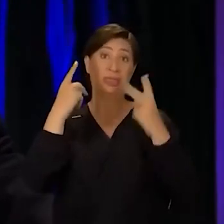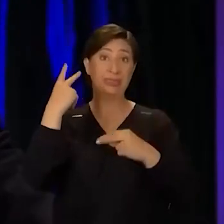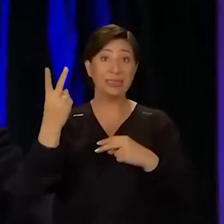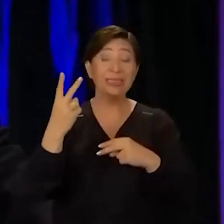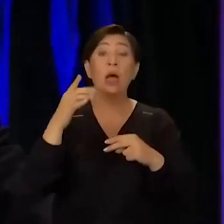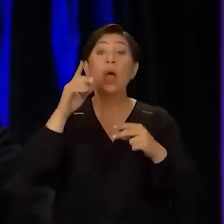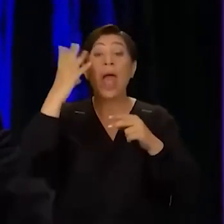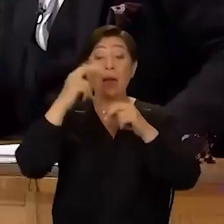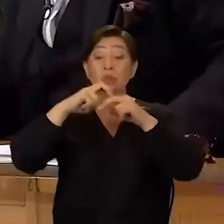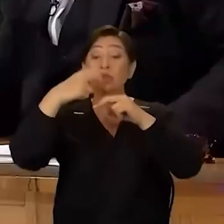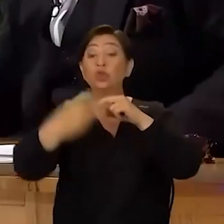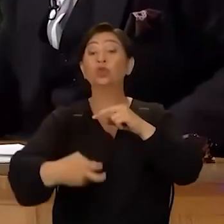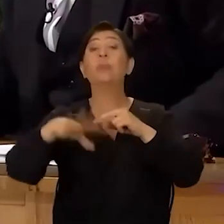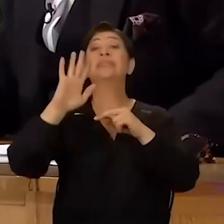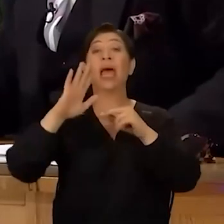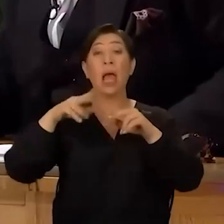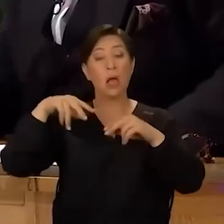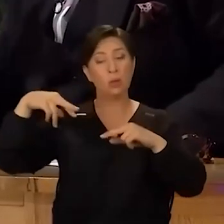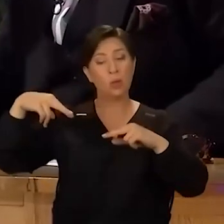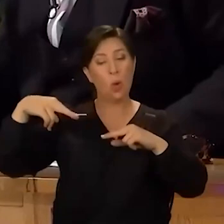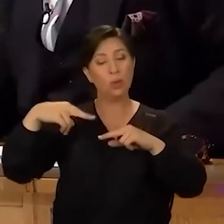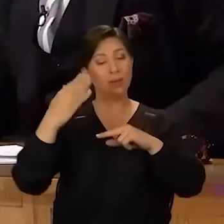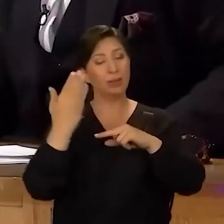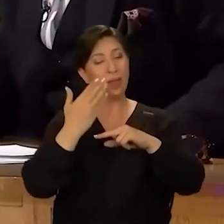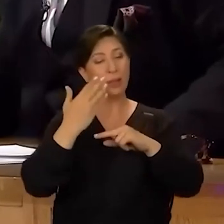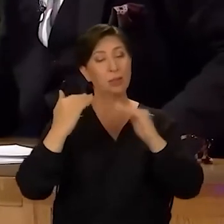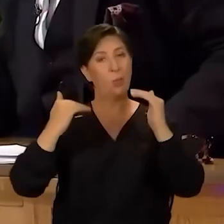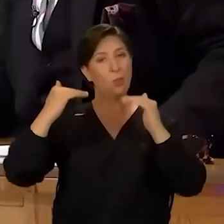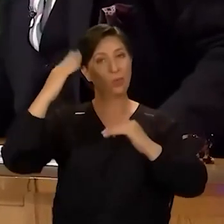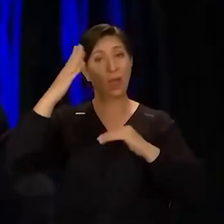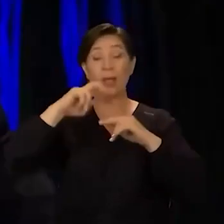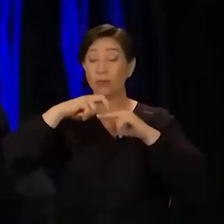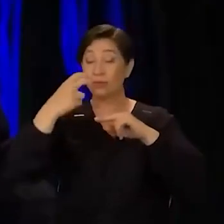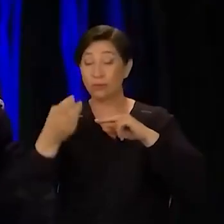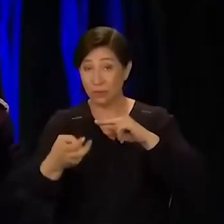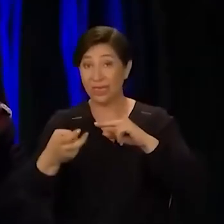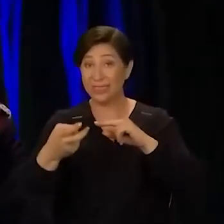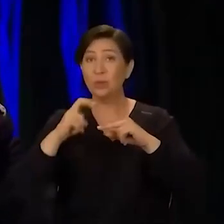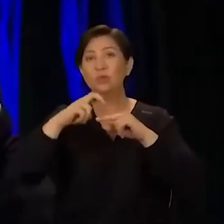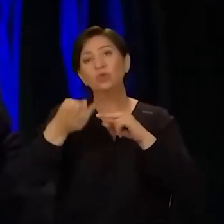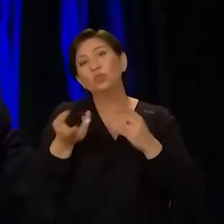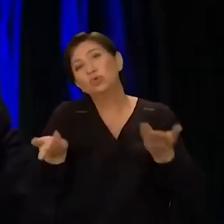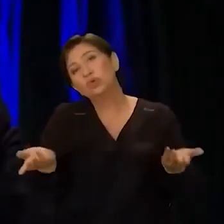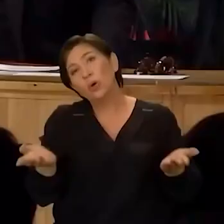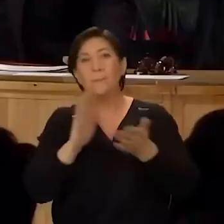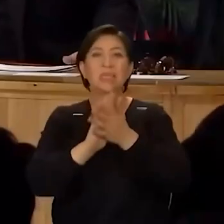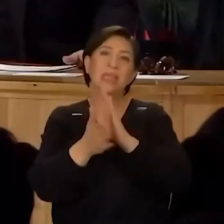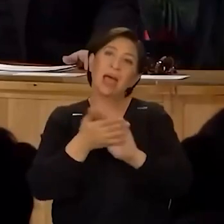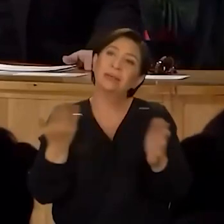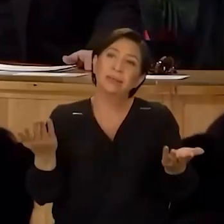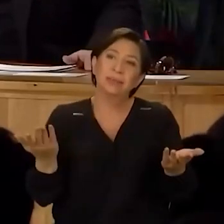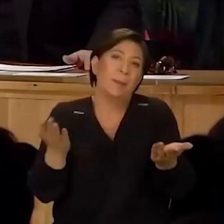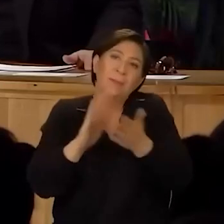düşmezse yola devam eder ve yine büyüktür. Eğer düşerse de düşmüştür. biter,